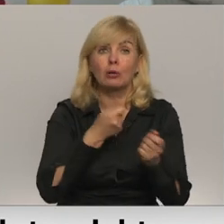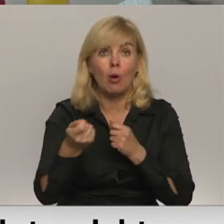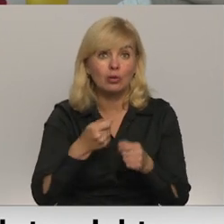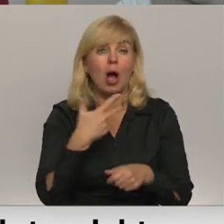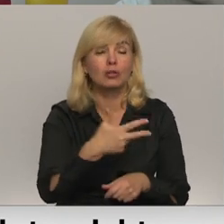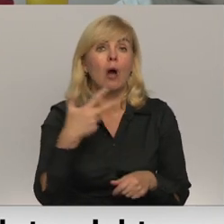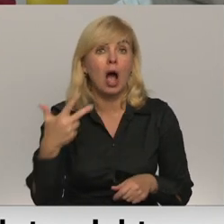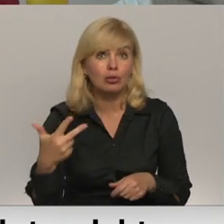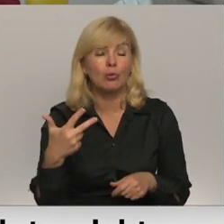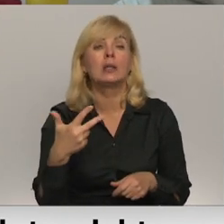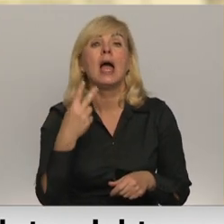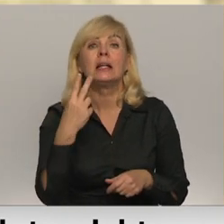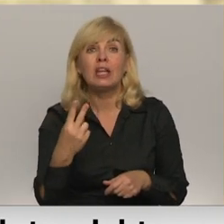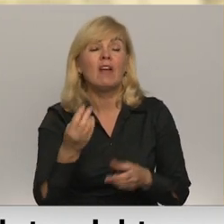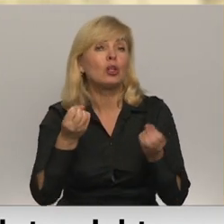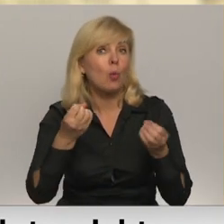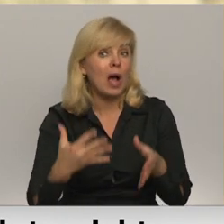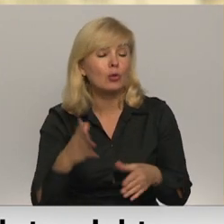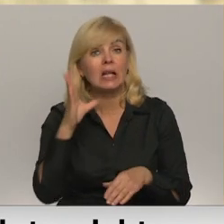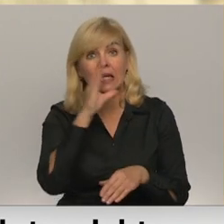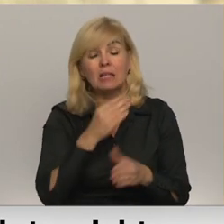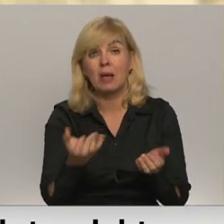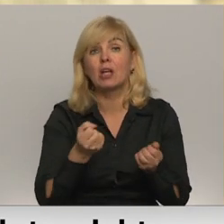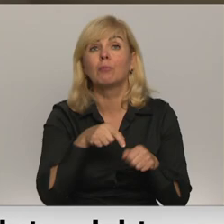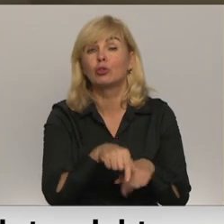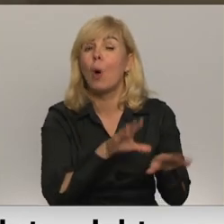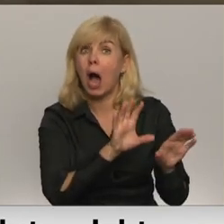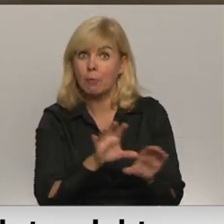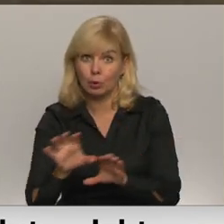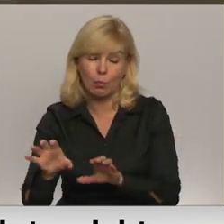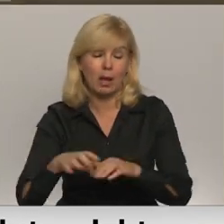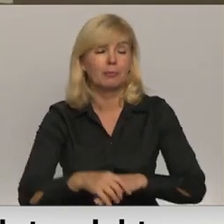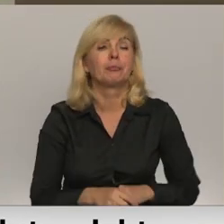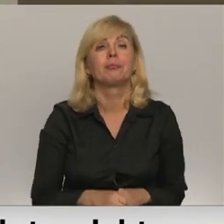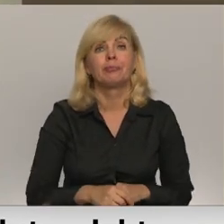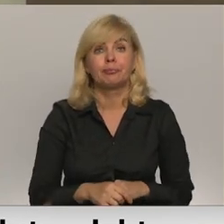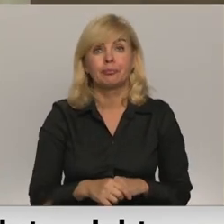8882, lai noskaidroties pēc saņemt šo aprūpi. Jānis Spruģis Cinis, Jānis Golbergs, TV Kurzeme